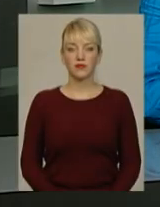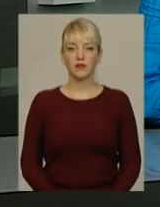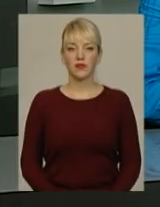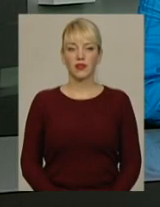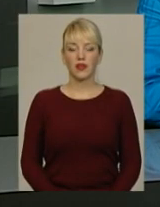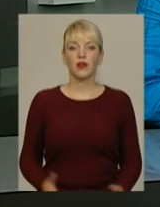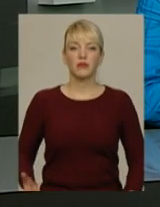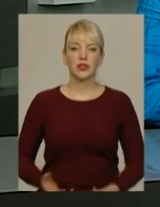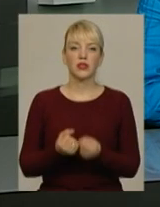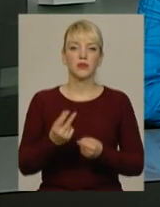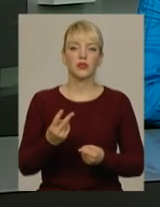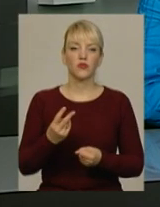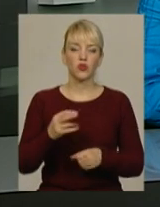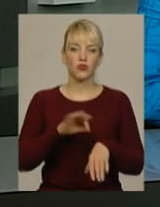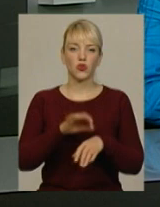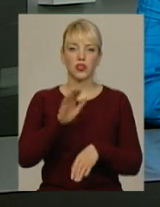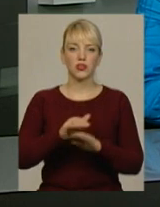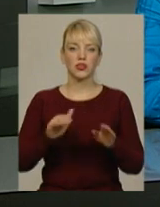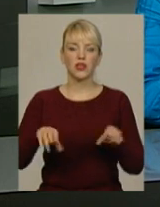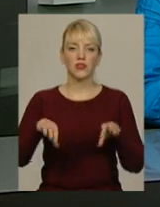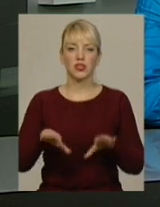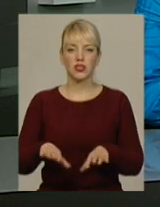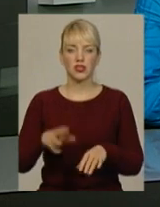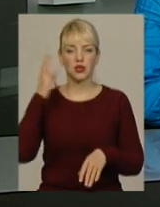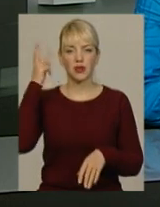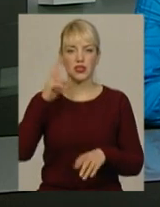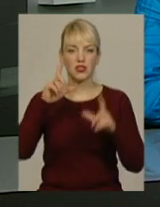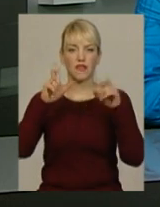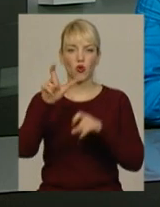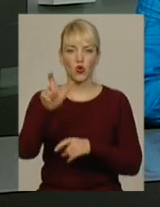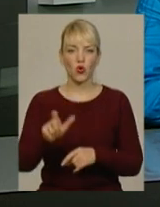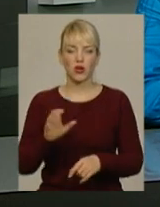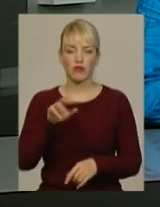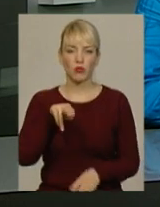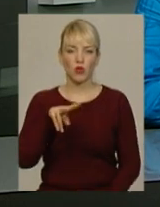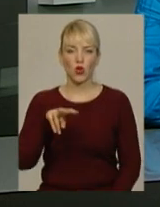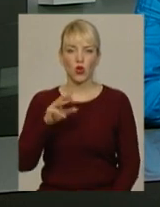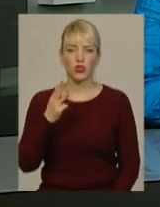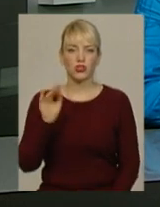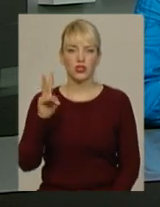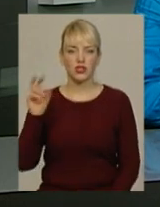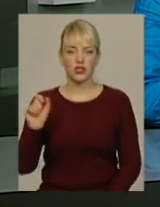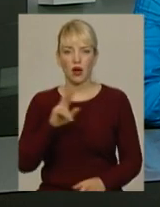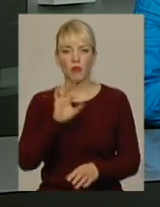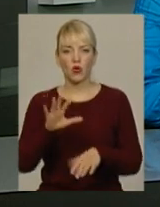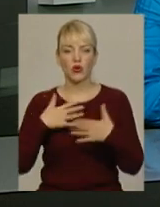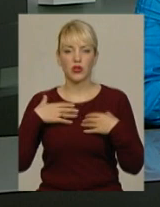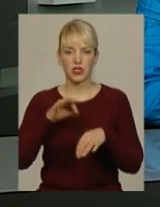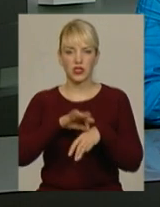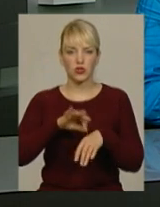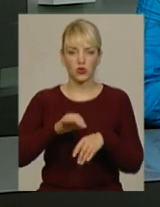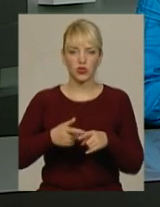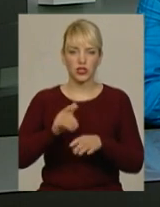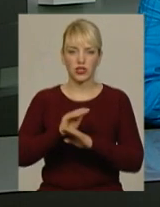Підтримати двох хворих дітей вирішила хмельницький фотограф Ольга Площинська. Про нездужання дітлахів вона